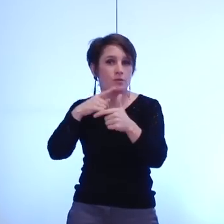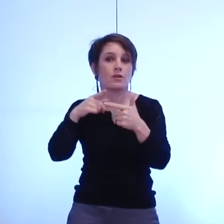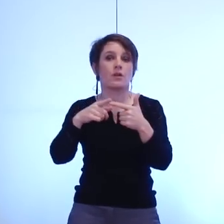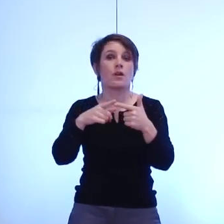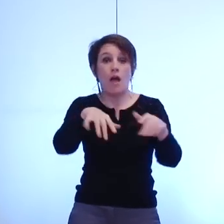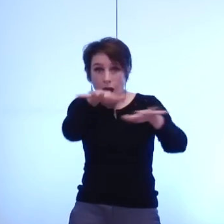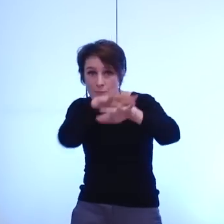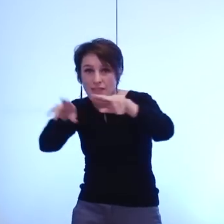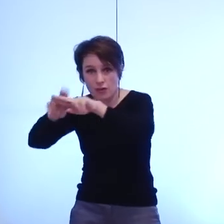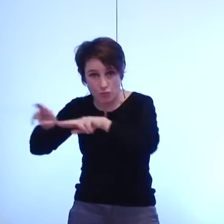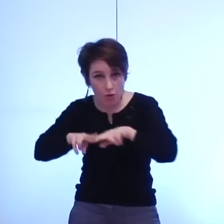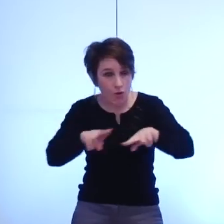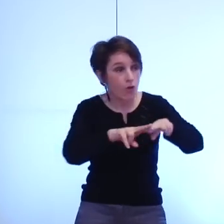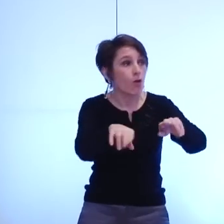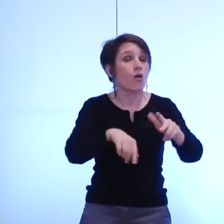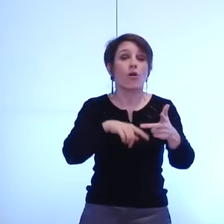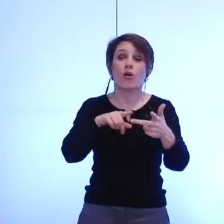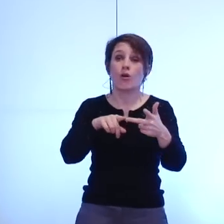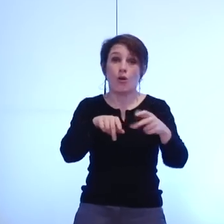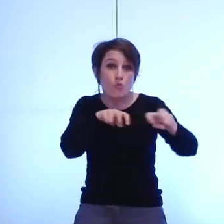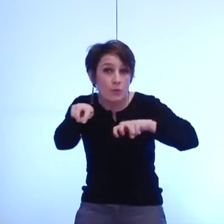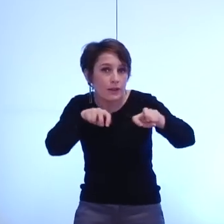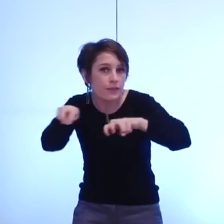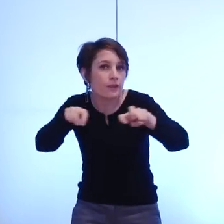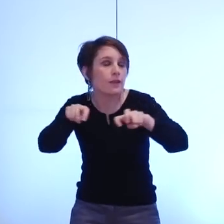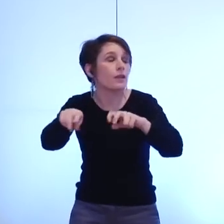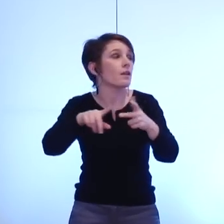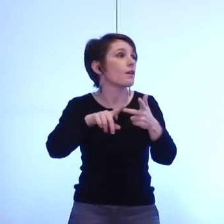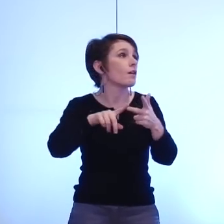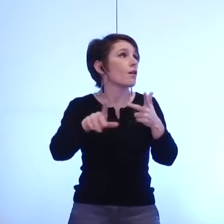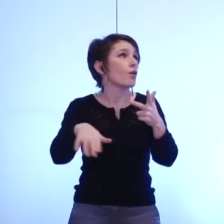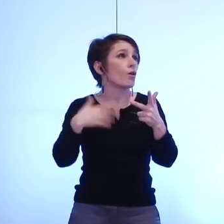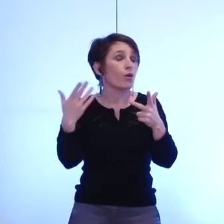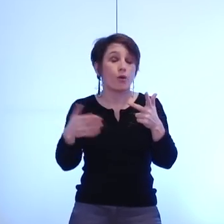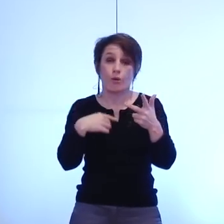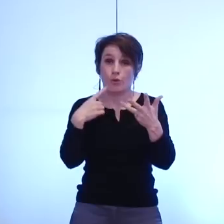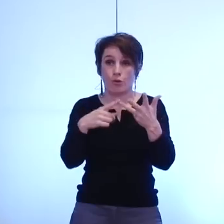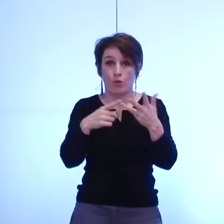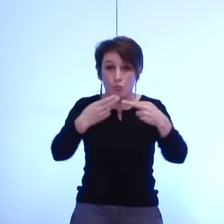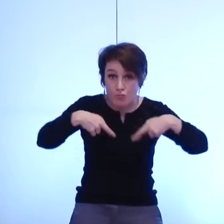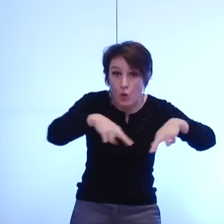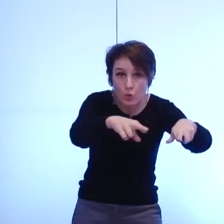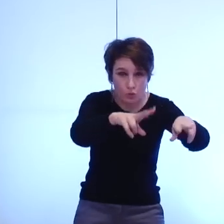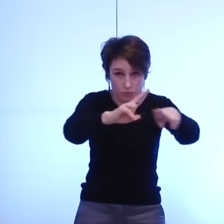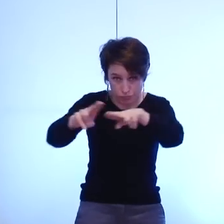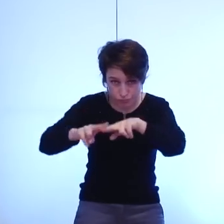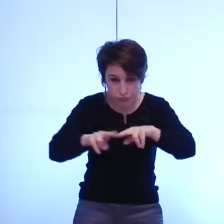sûr à l'aménagement nous pensons bien sûr aux mobilités nous pensons bien sûr aux voiries nous pensons